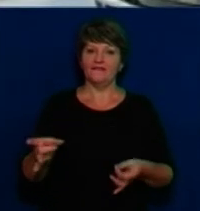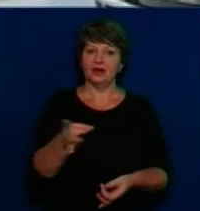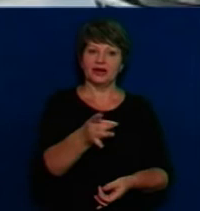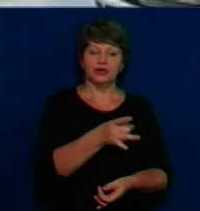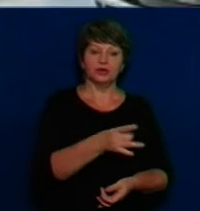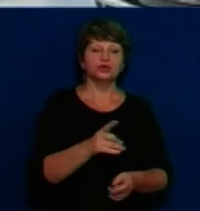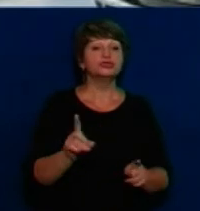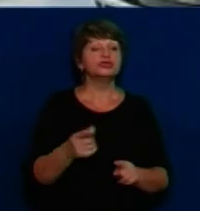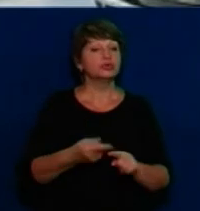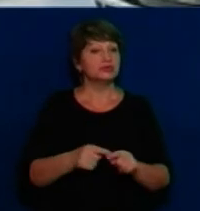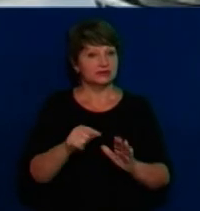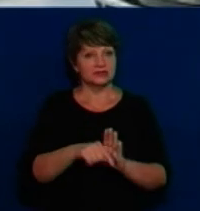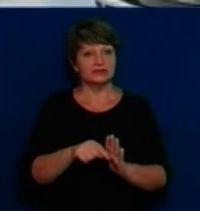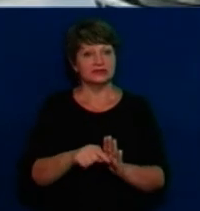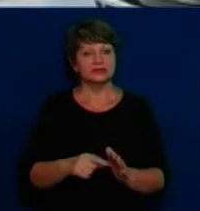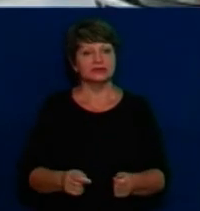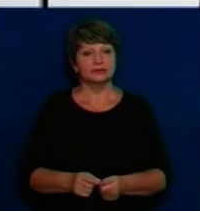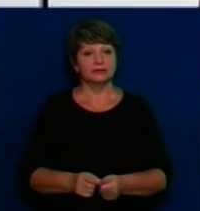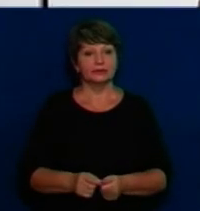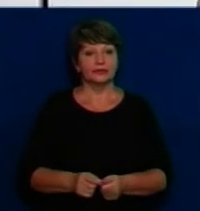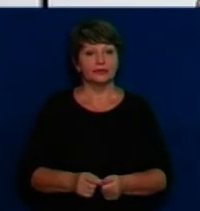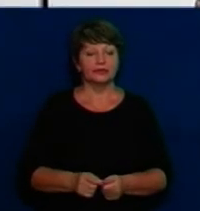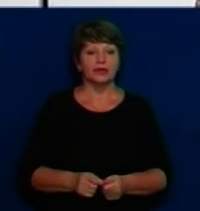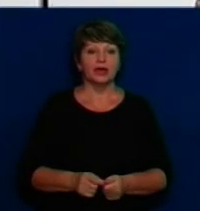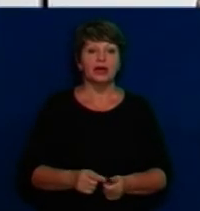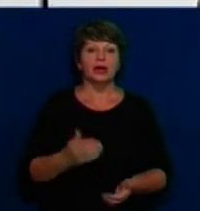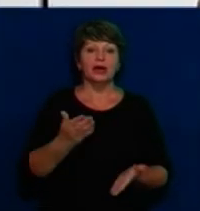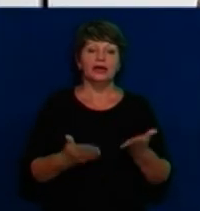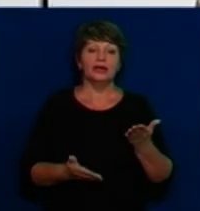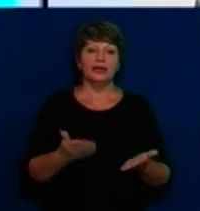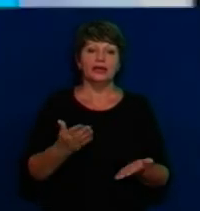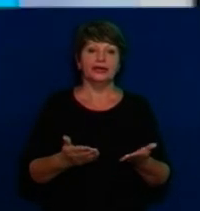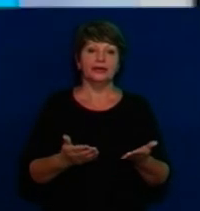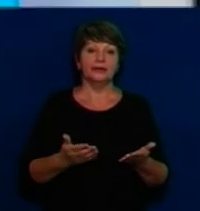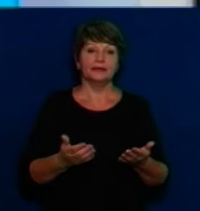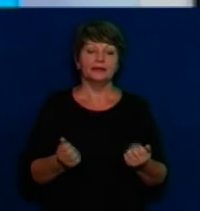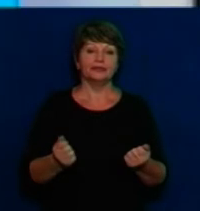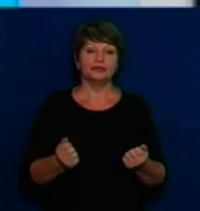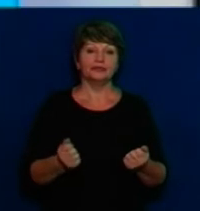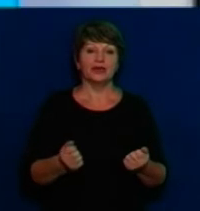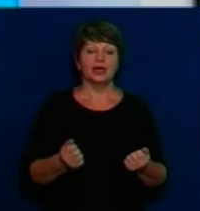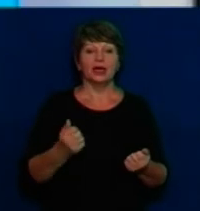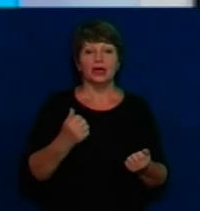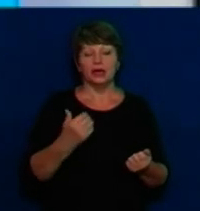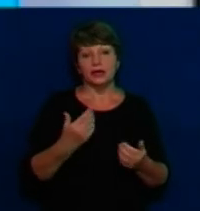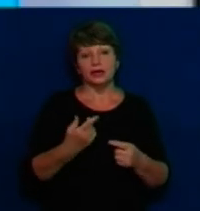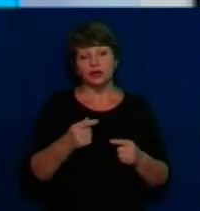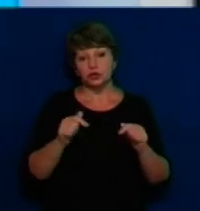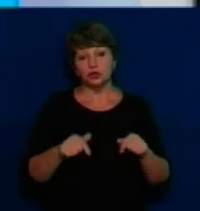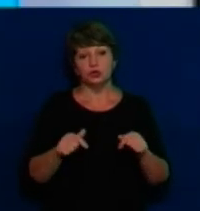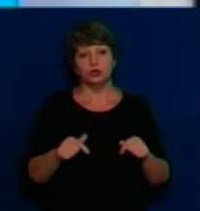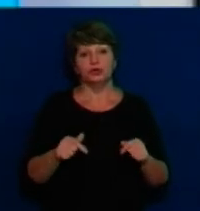Він вважає, що потрібне, щоб ця напруга була нівельована, тоді він спокійно віддасть свій голос. Ми з'являється, певною мірою тут